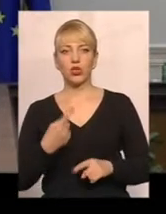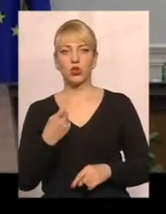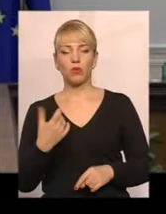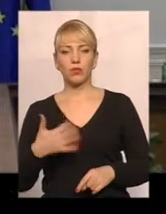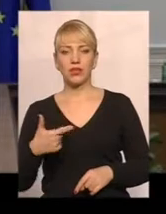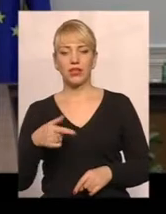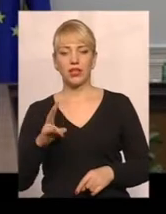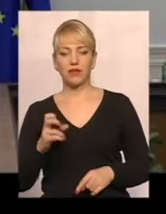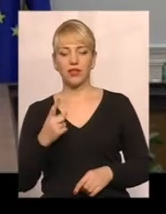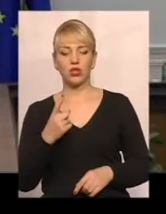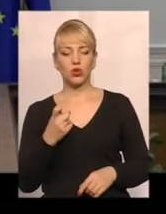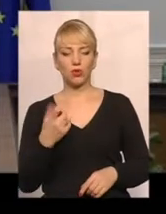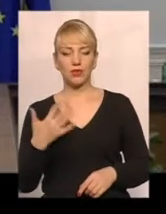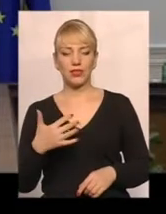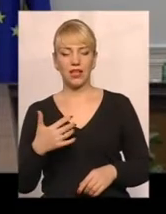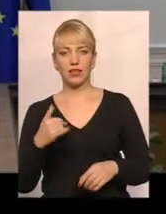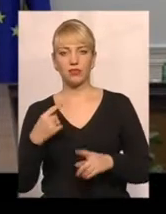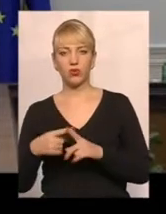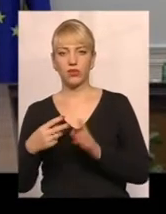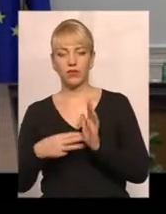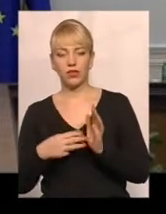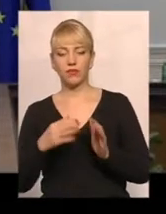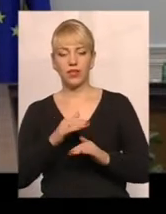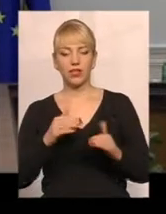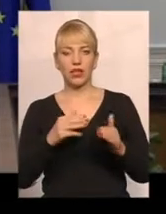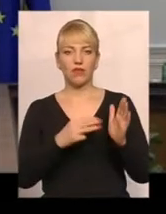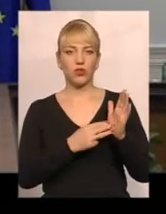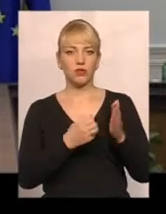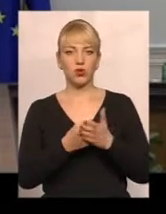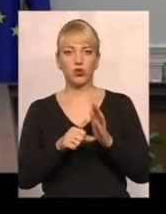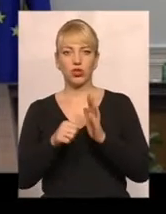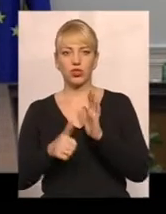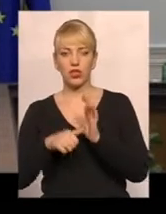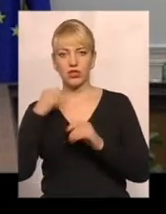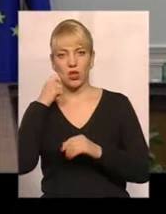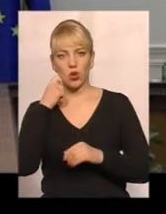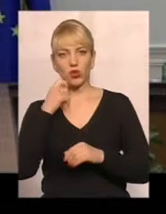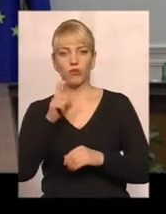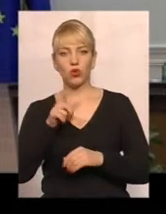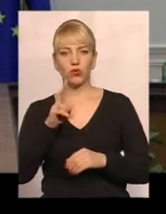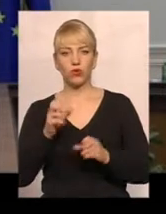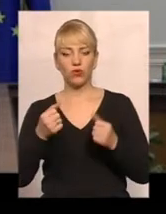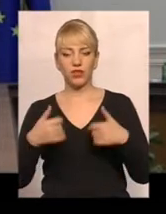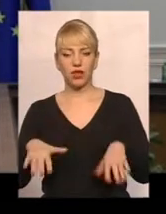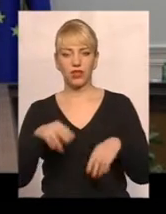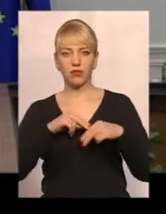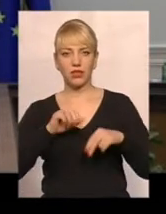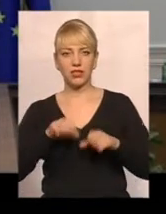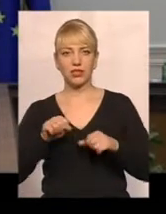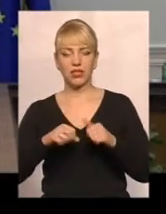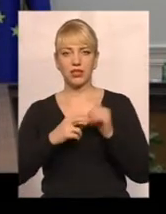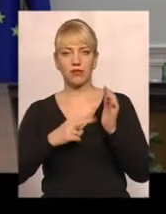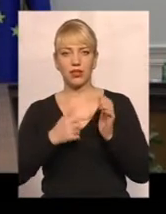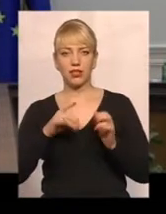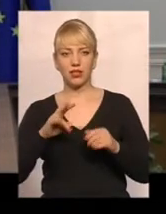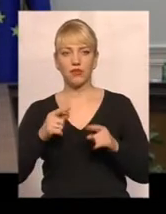158 гривень для дітей віком від 6 до 18 років. І люди, які втратили працездатність, це буде плюс 117 гривень в цьому